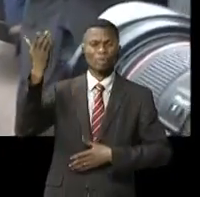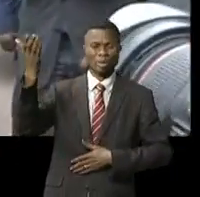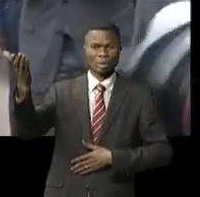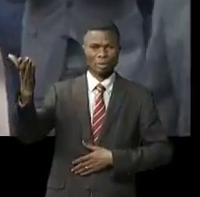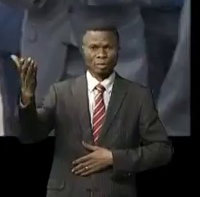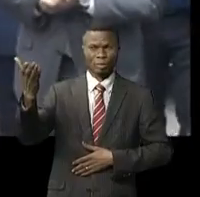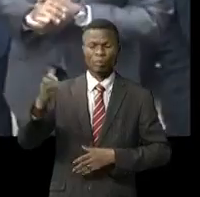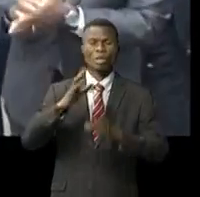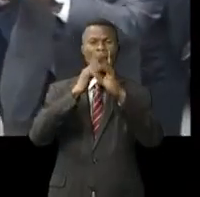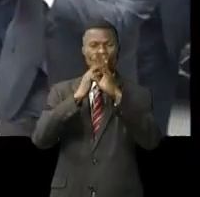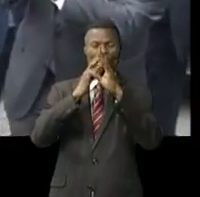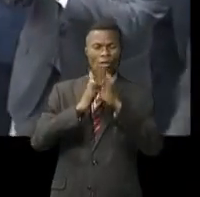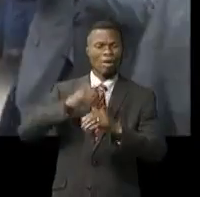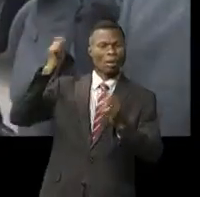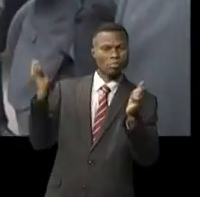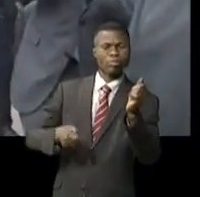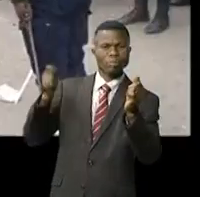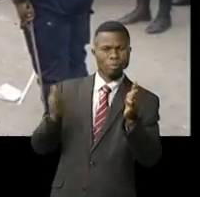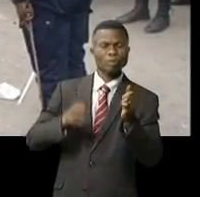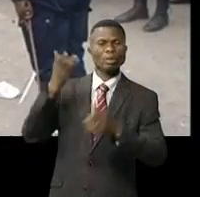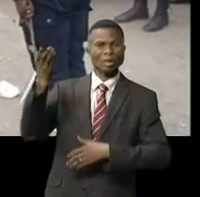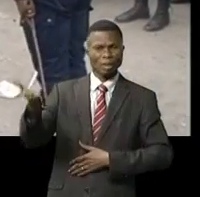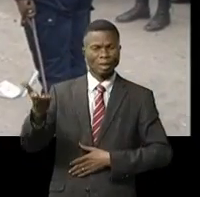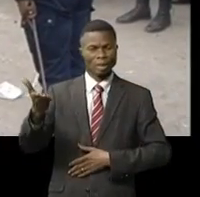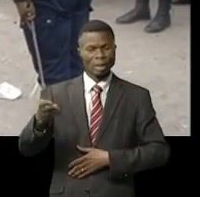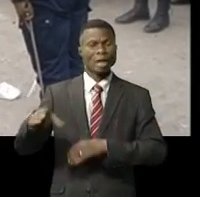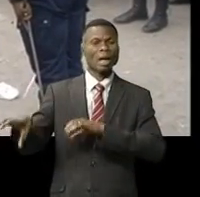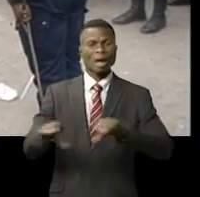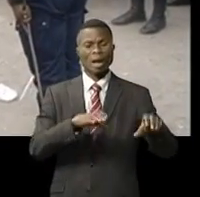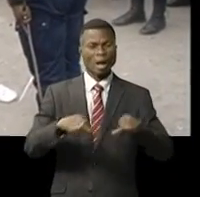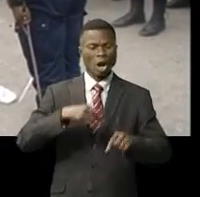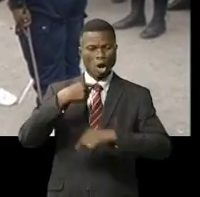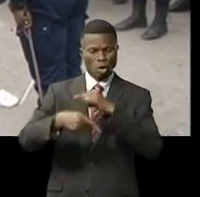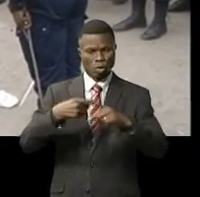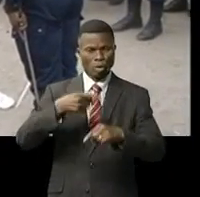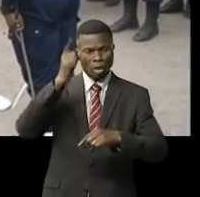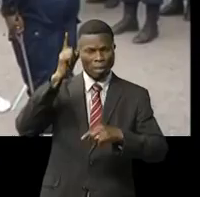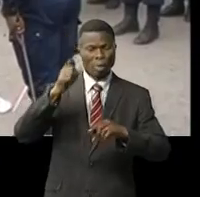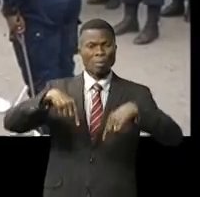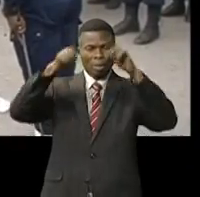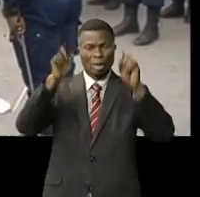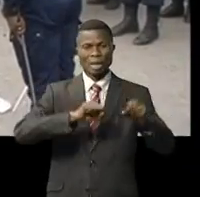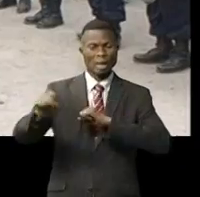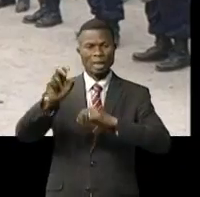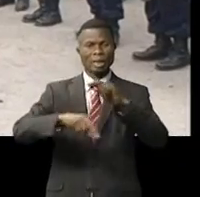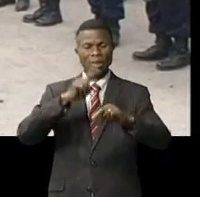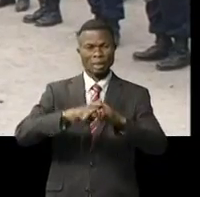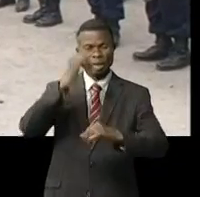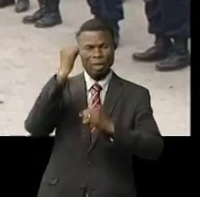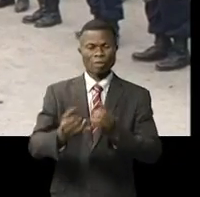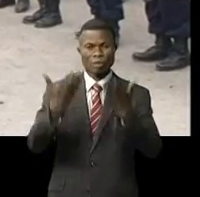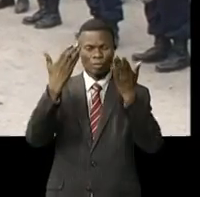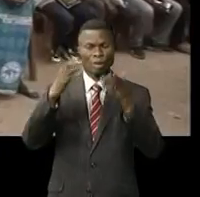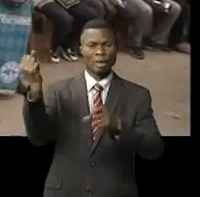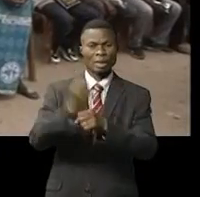fanfare tambour et musique classique sont au rendez-vous l'événement c'est le lancement de la première édition de l'examen national des fins d'études